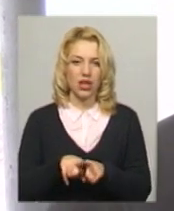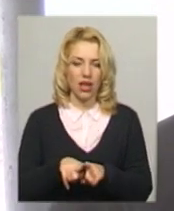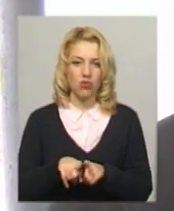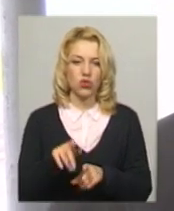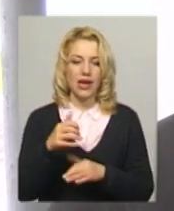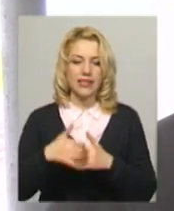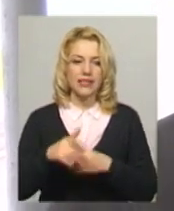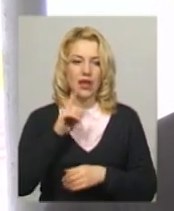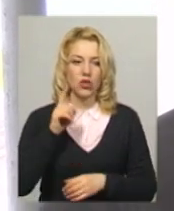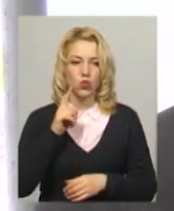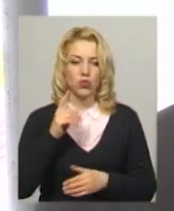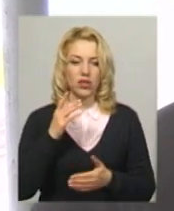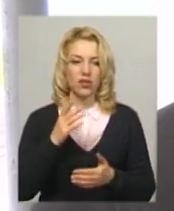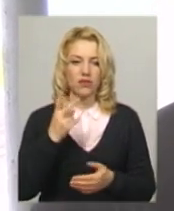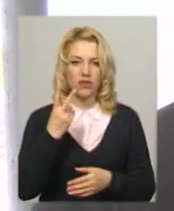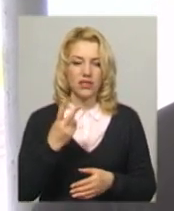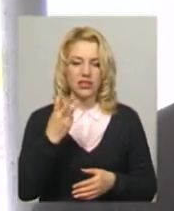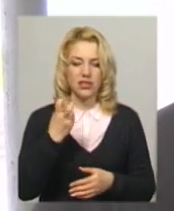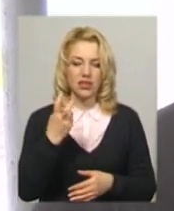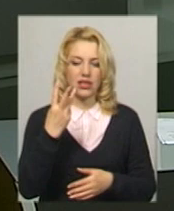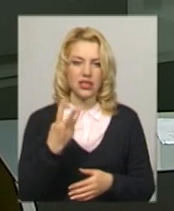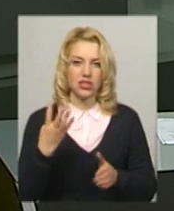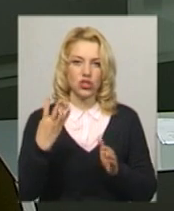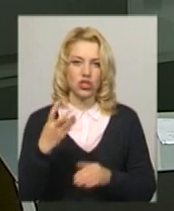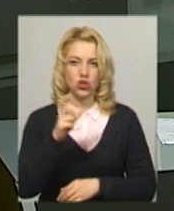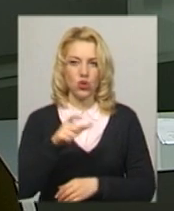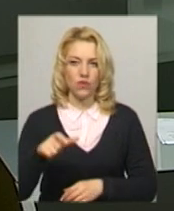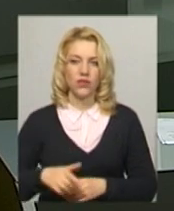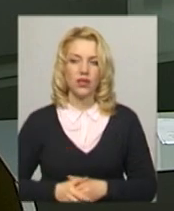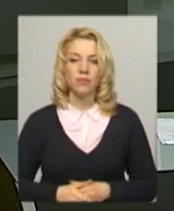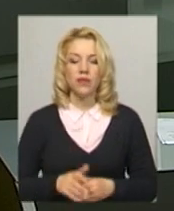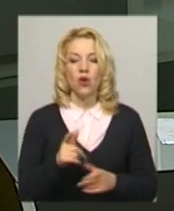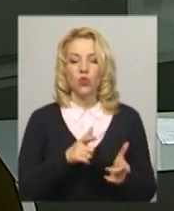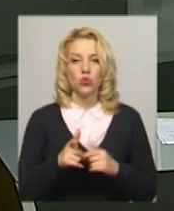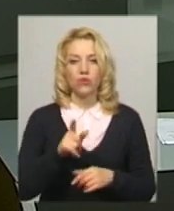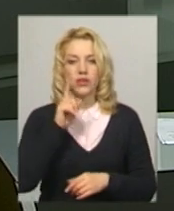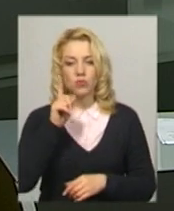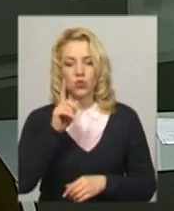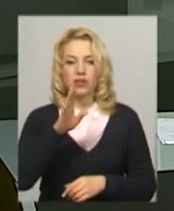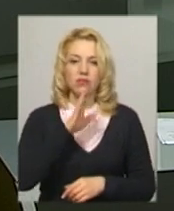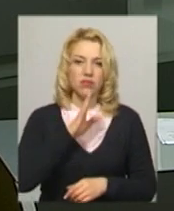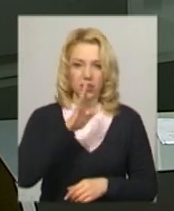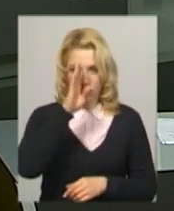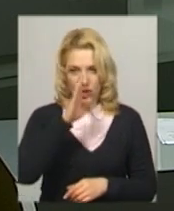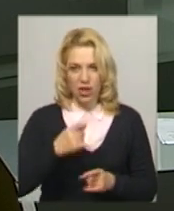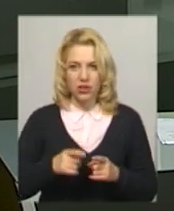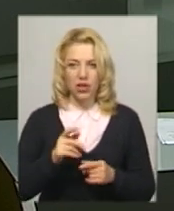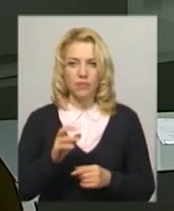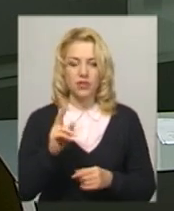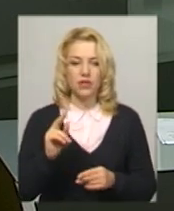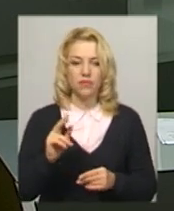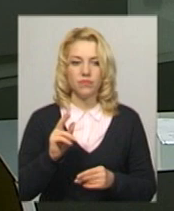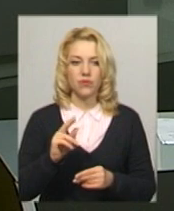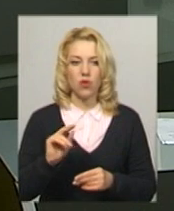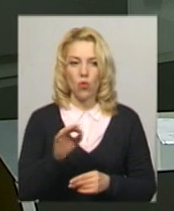юнаків представлені 234 чоловіка. Готуватимуться юнаки і дівчата, члени збірної команди області,